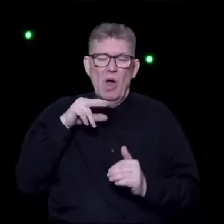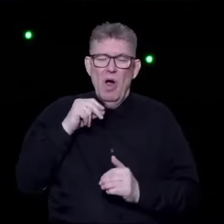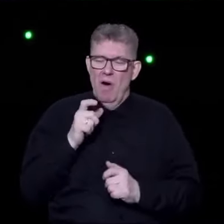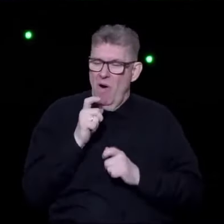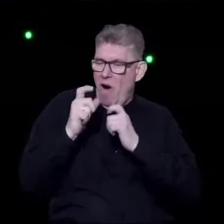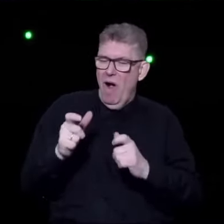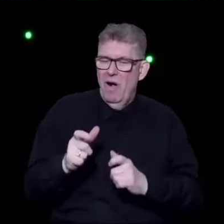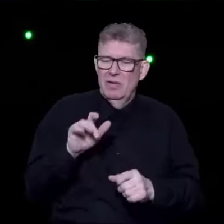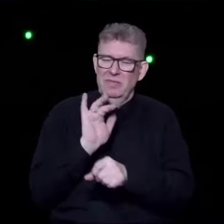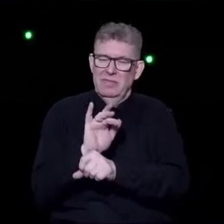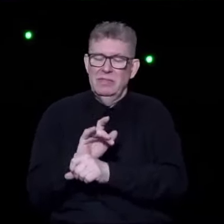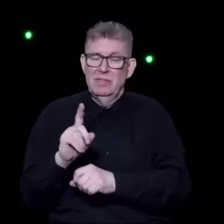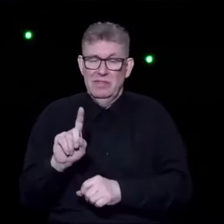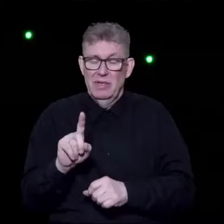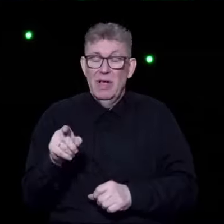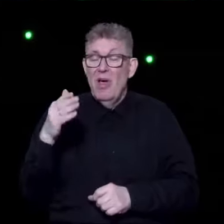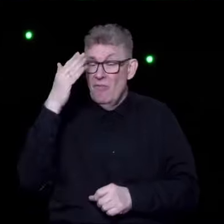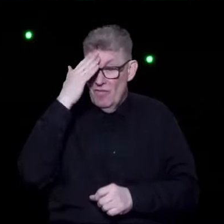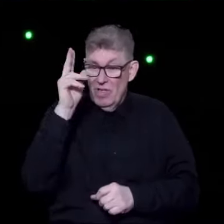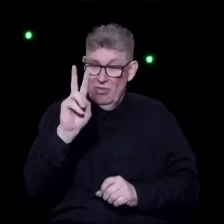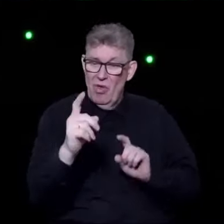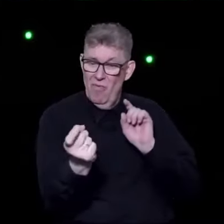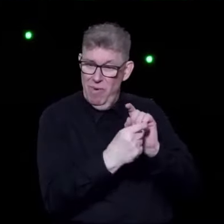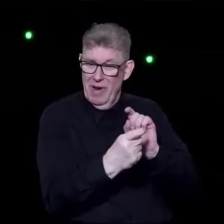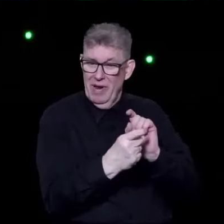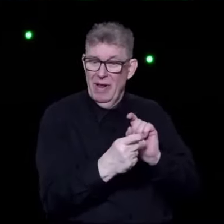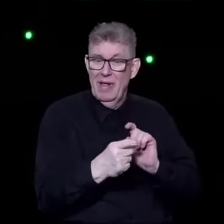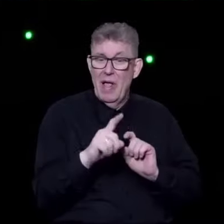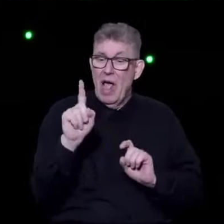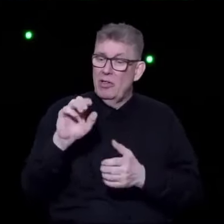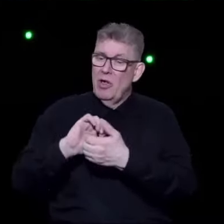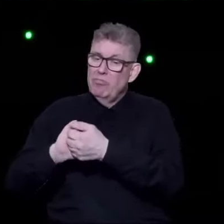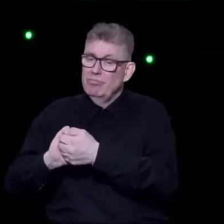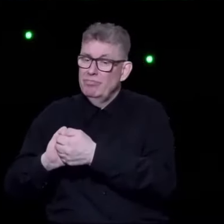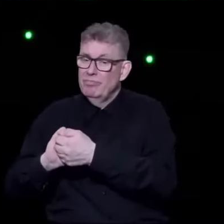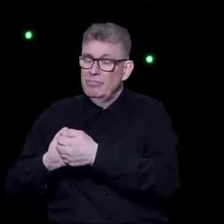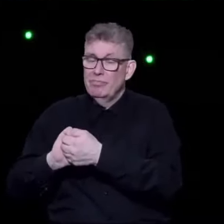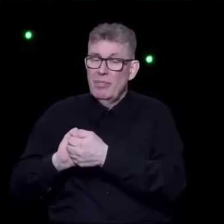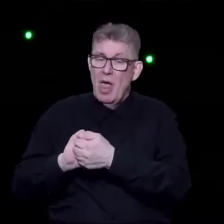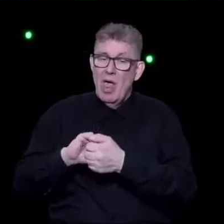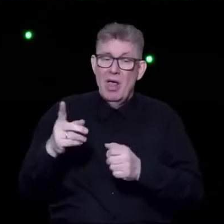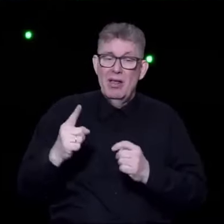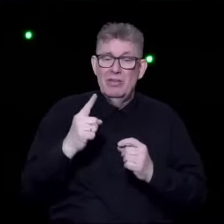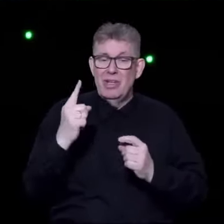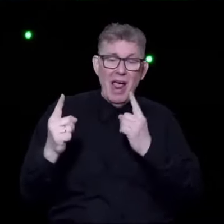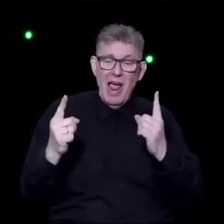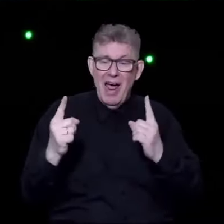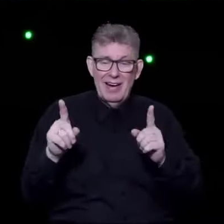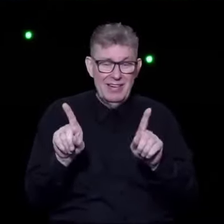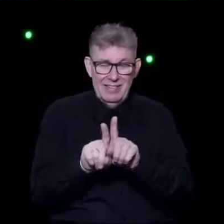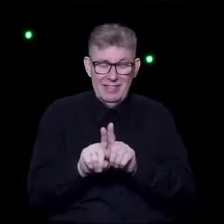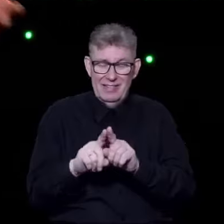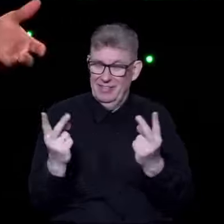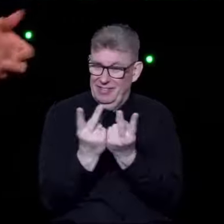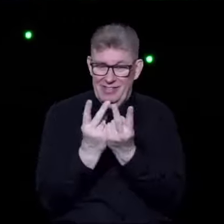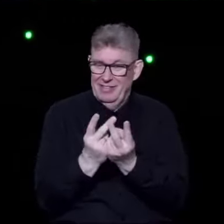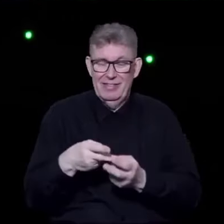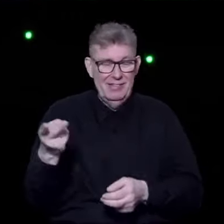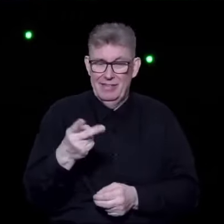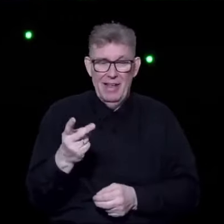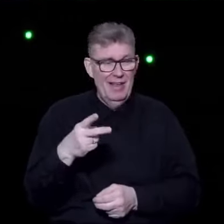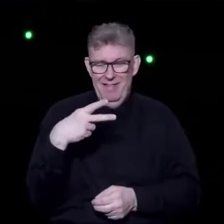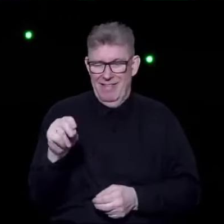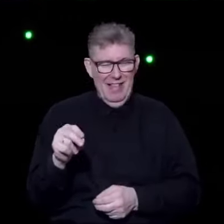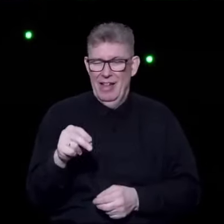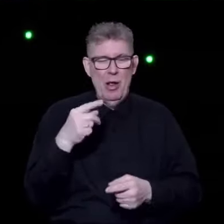DZIĘKI ZA OBSERWACIE A gdzie sojusznik, który nie musi być jeden do jednego twoim klonem? Przecież nie o to chodzi w